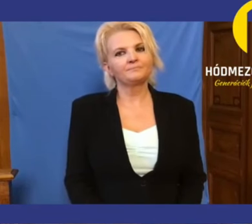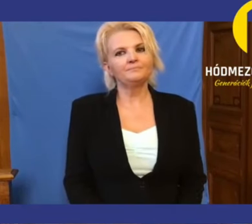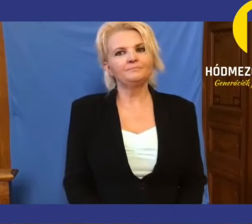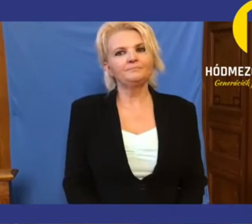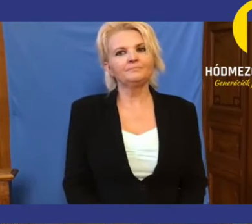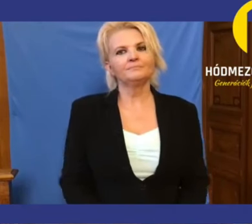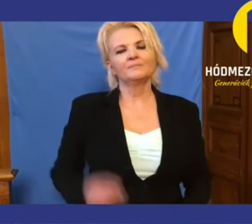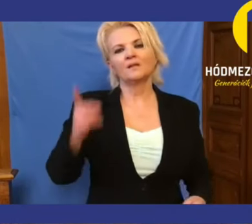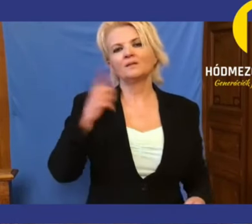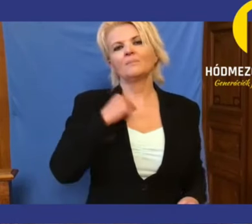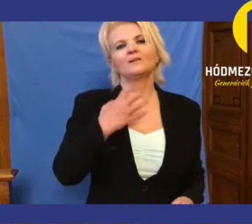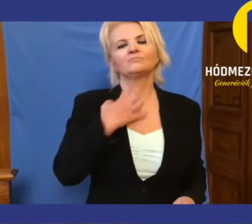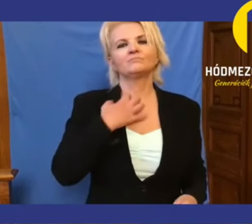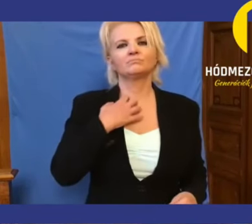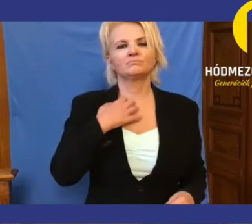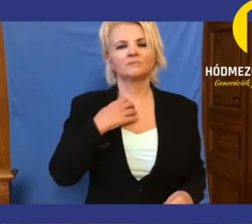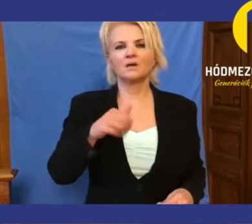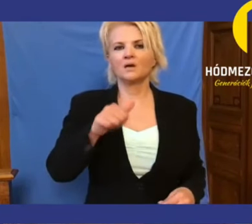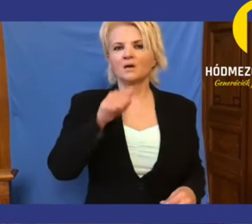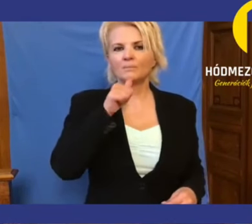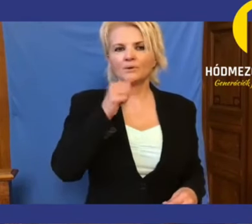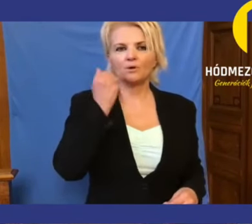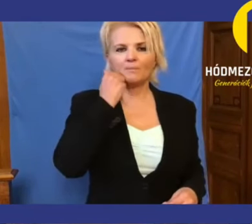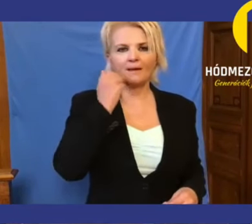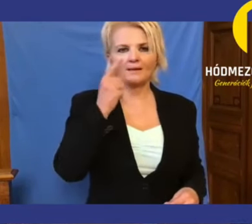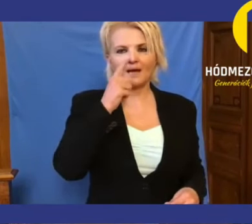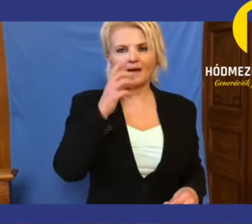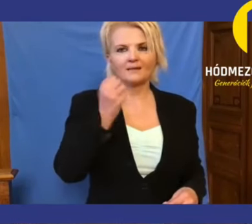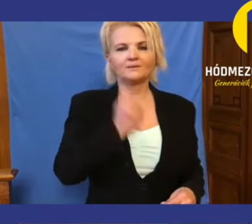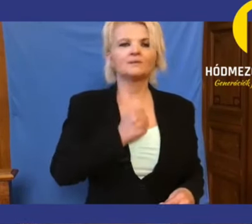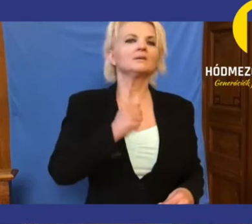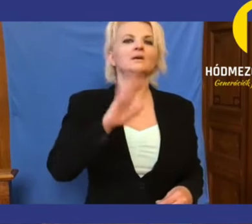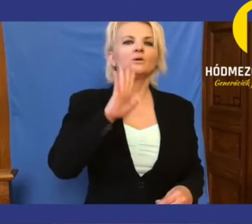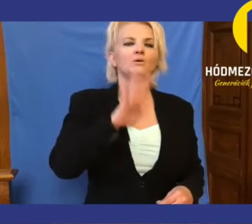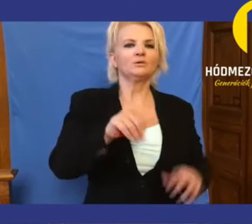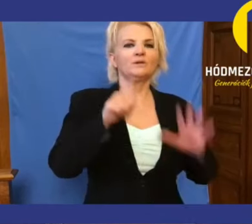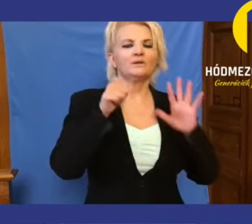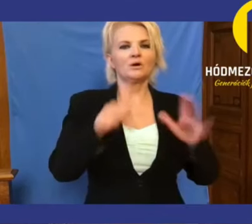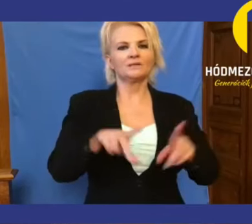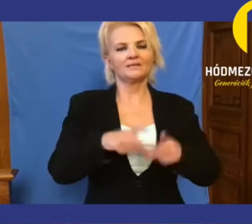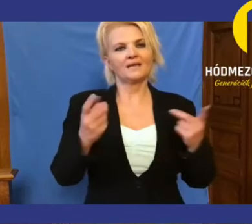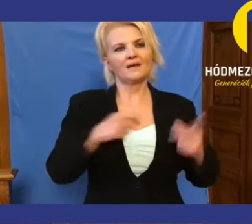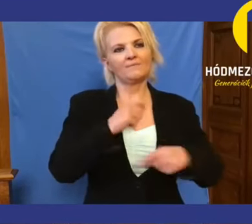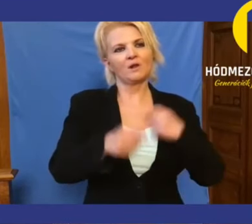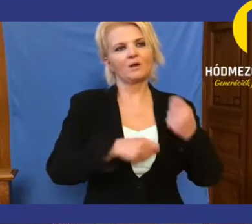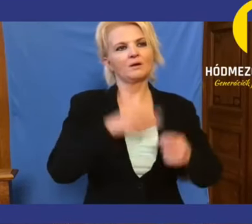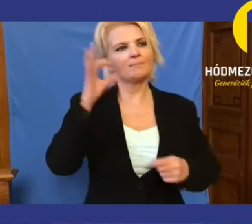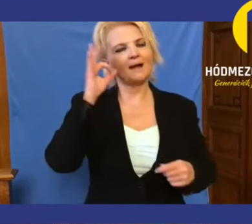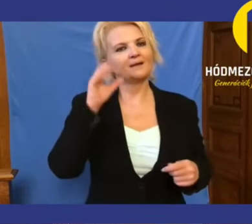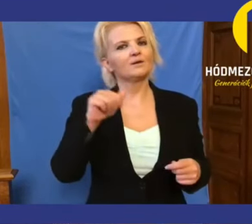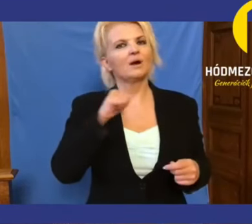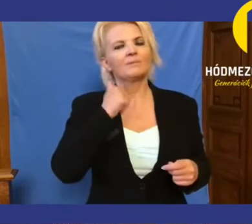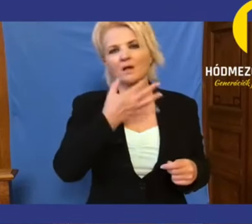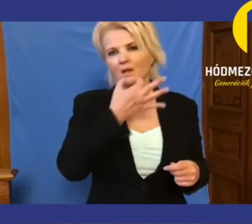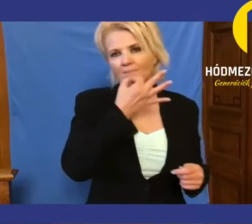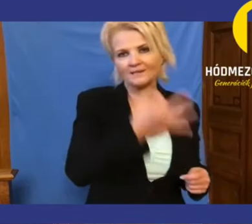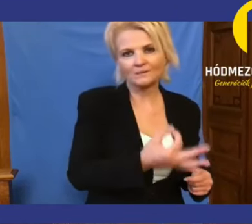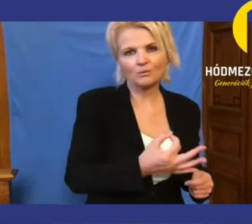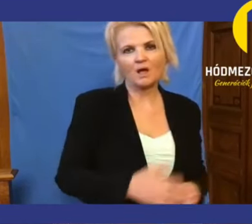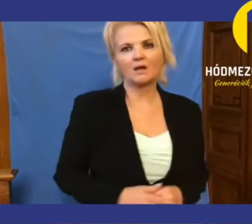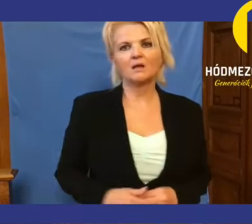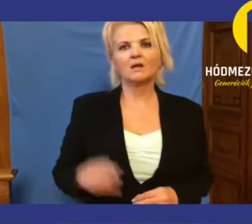Tamás, ne legyen nevetséges, amikor a promenád, nem tudom, öt vagy hat cikkkel foglalkozott ezzel a kérdéssel, amikor Bálint Gabriela megnyilvánul, sőt,